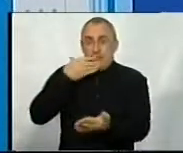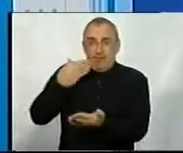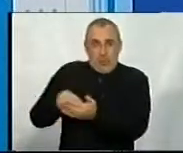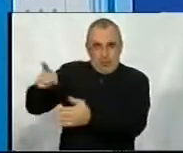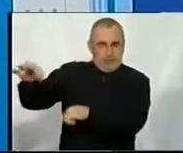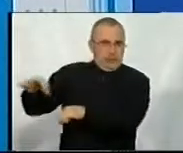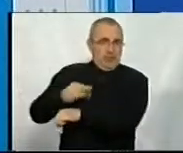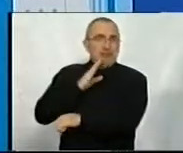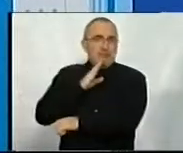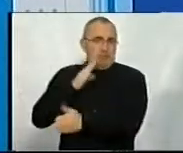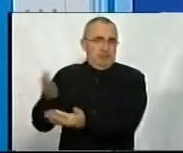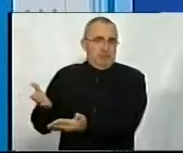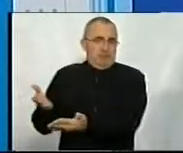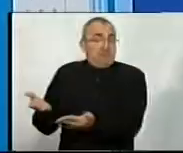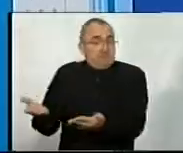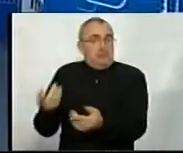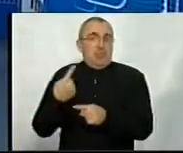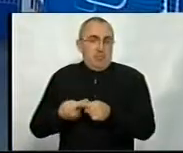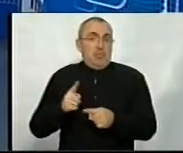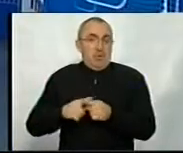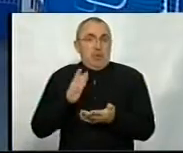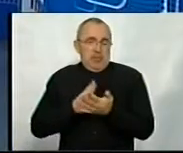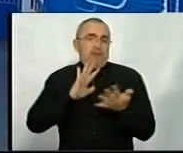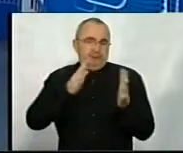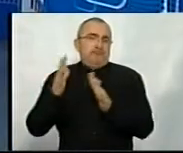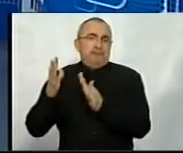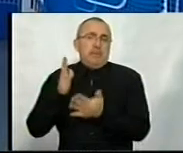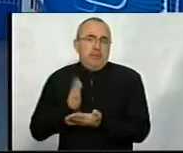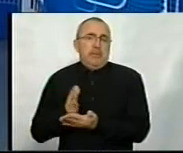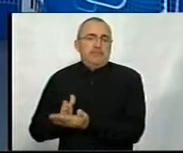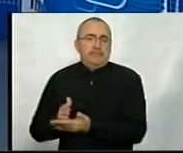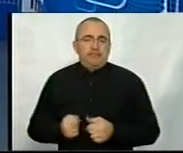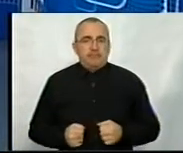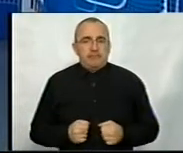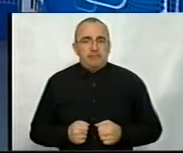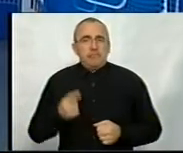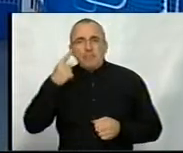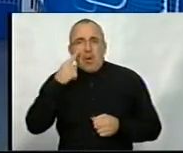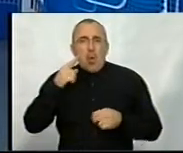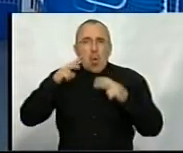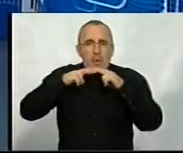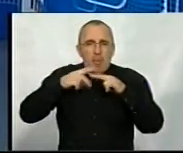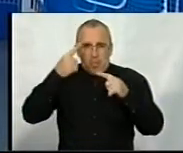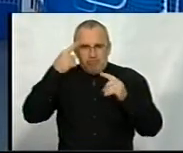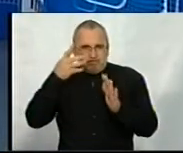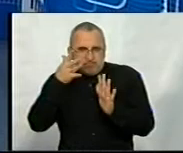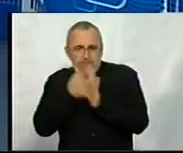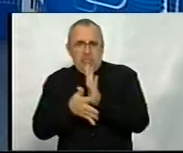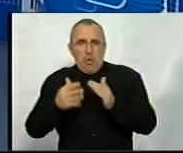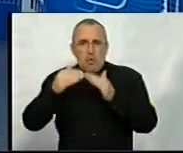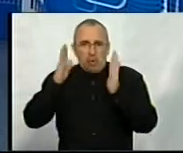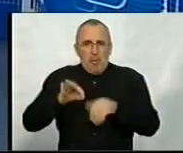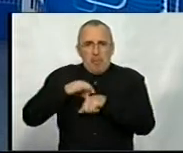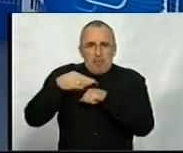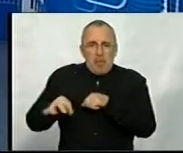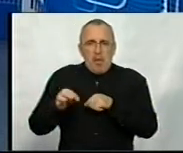власної дружини. Тому такі випадки є. Як розпізнати домашнє насилля? Я так думаю, що це запитання